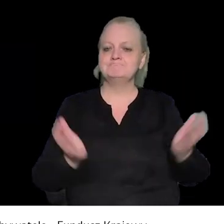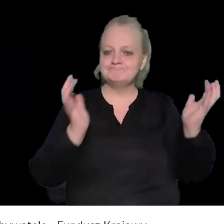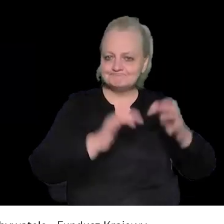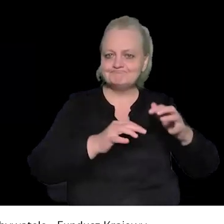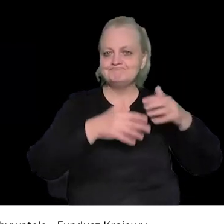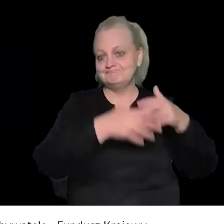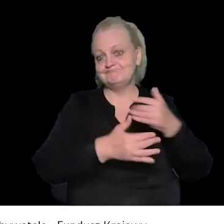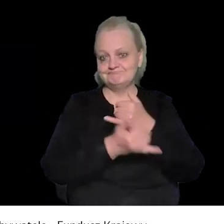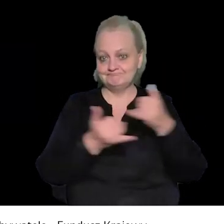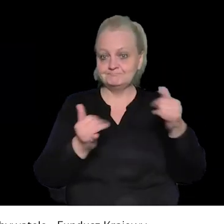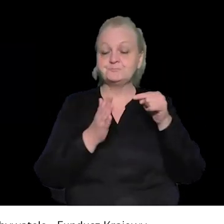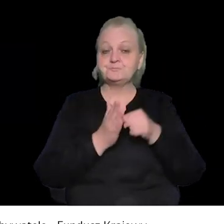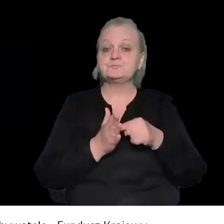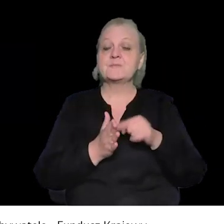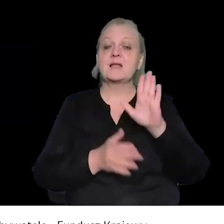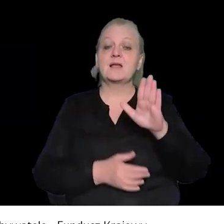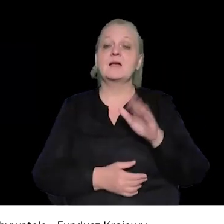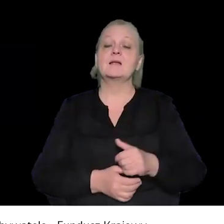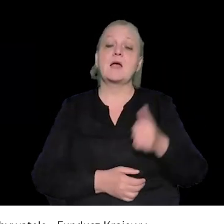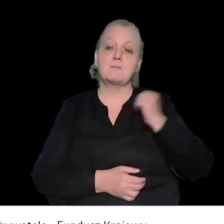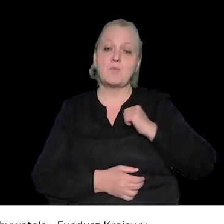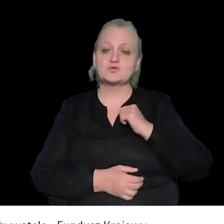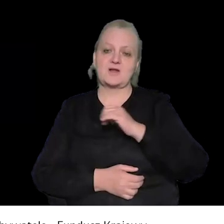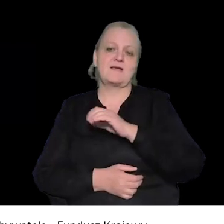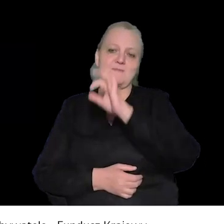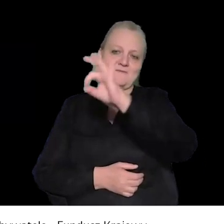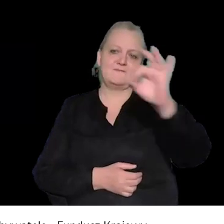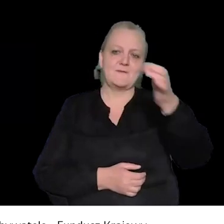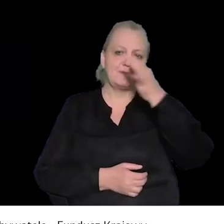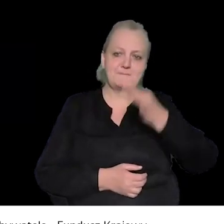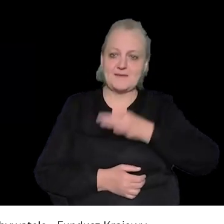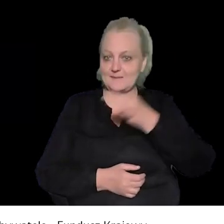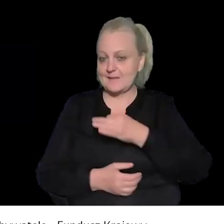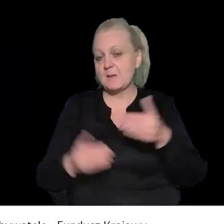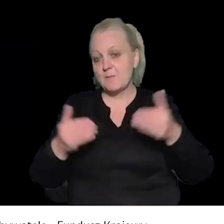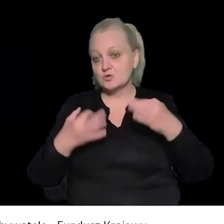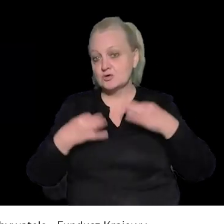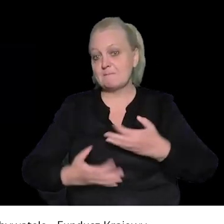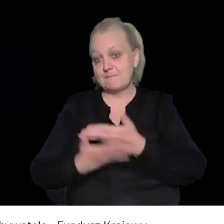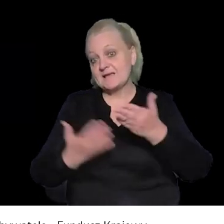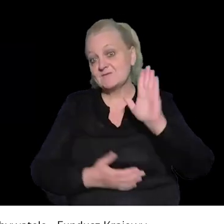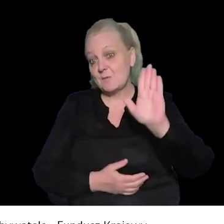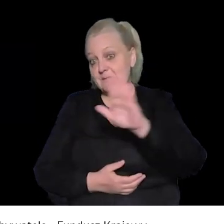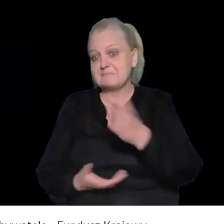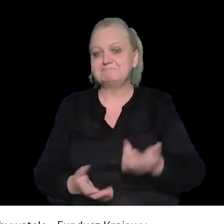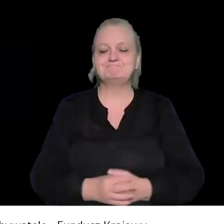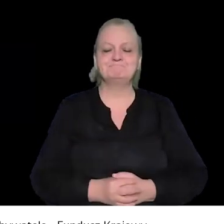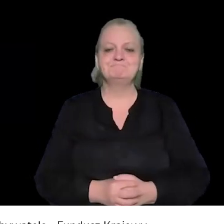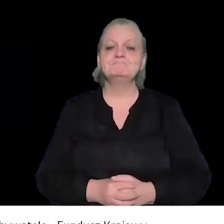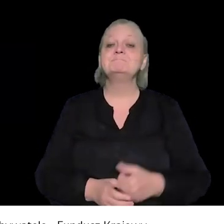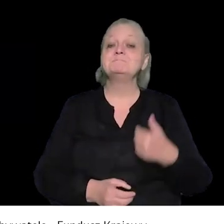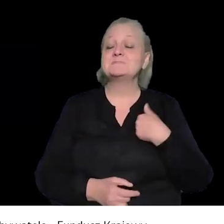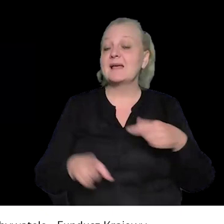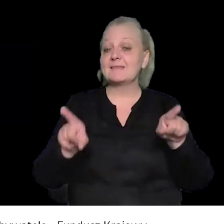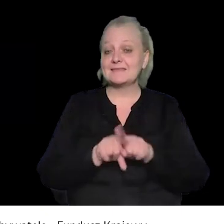rzeczy, które Państwo się mogą przydać z punktu widzenia uczestniczenia w zgromadzeniach, a poczekam po prostu na